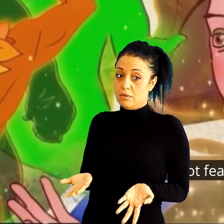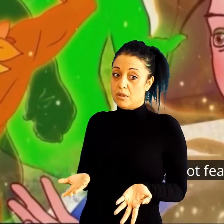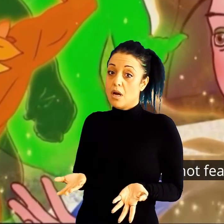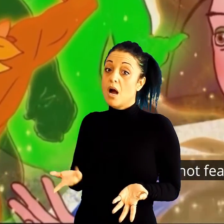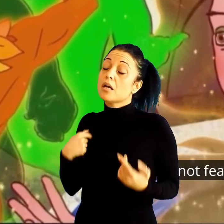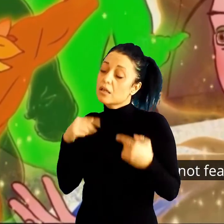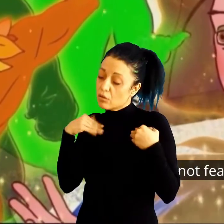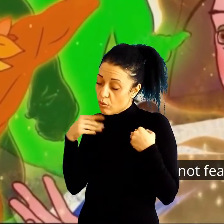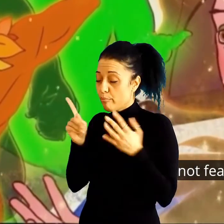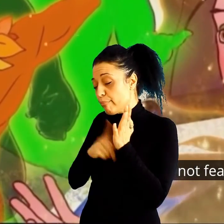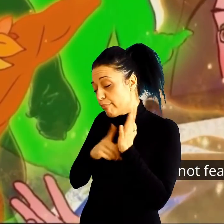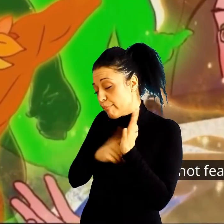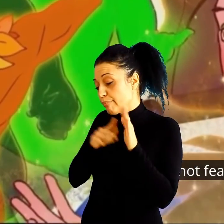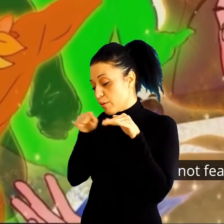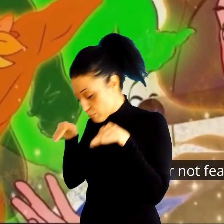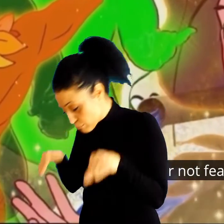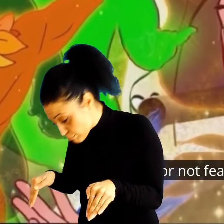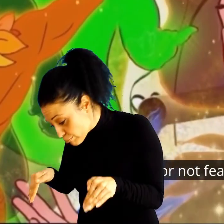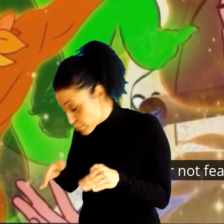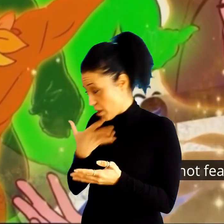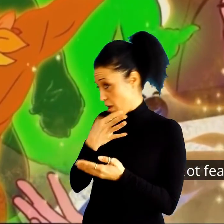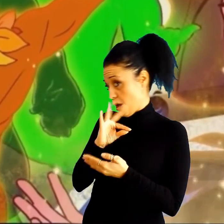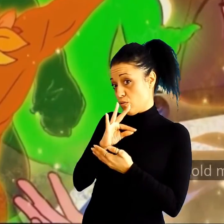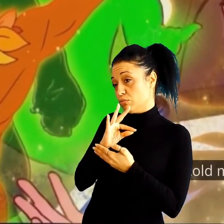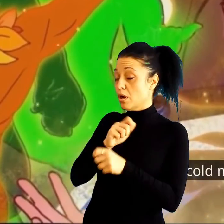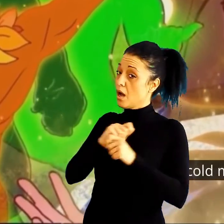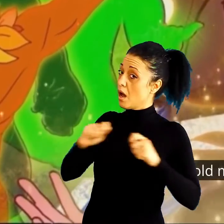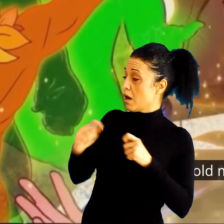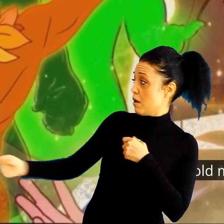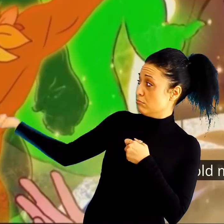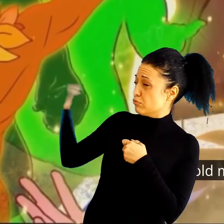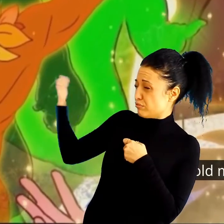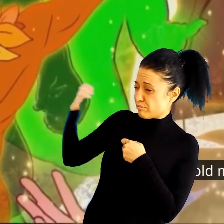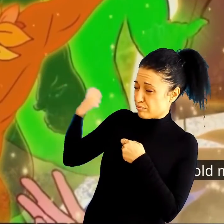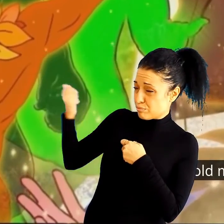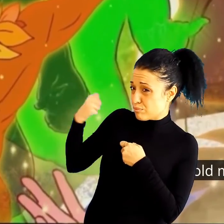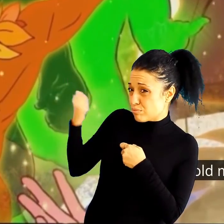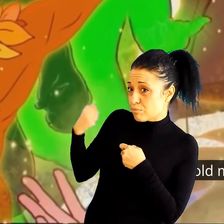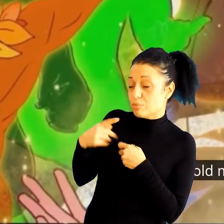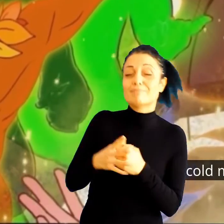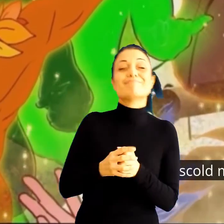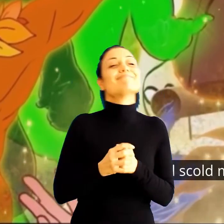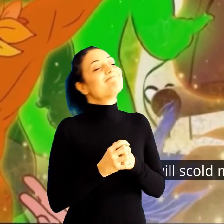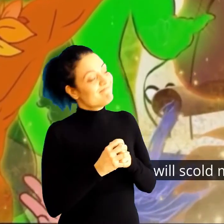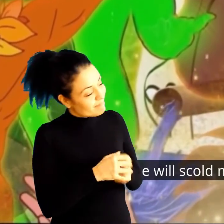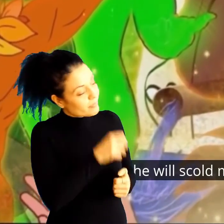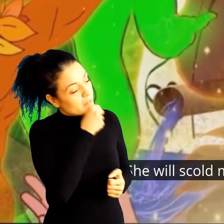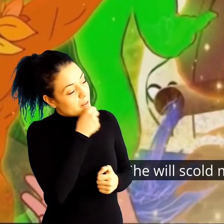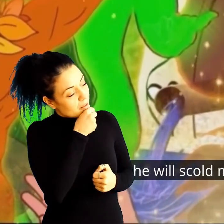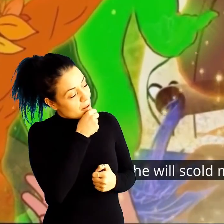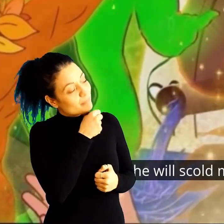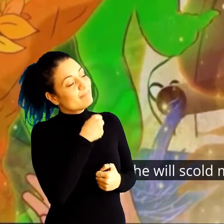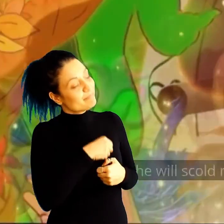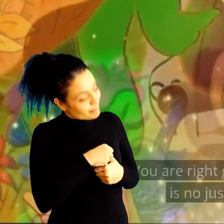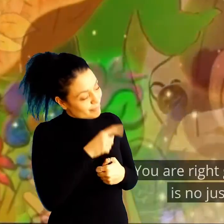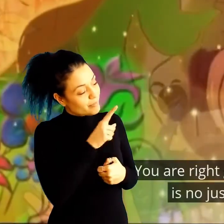ме праќа мојата макеја, можам ли да не одам? Многу ке ме кара ако не ја послушам? Рекло